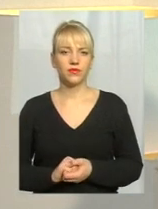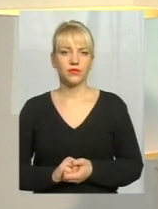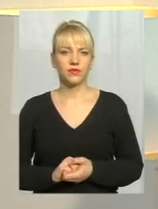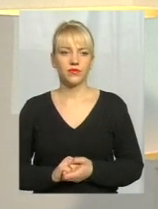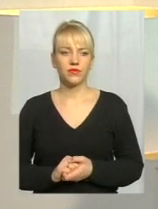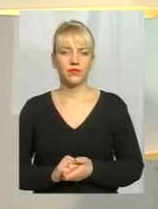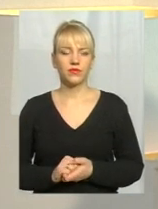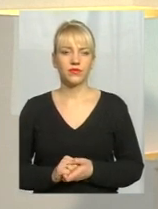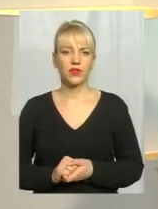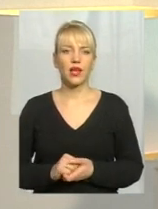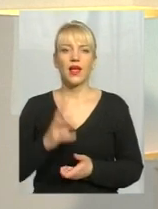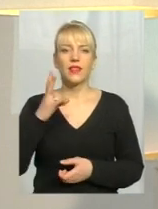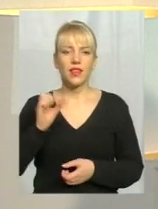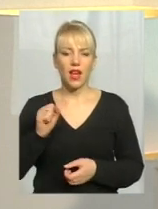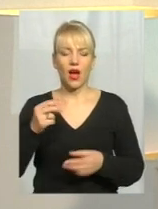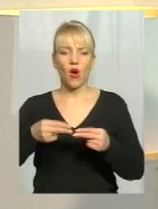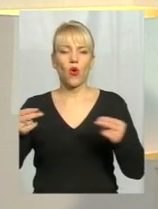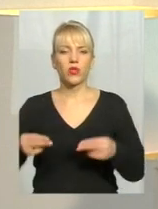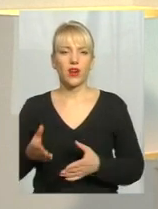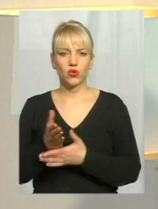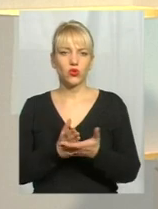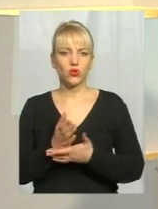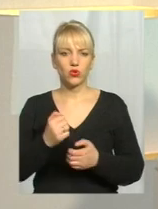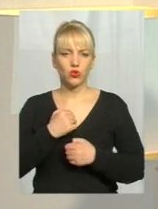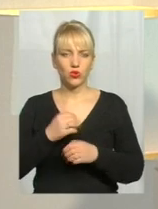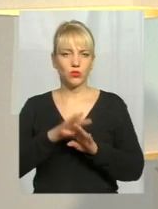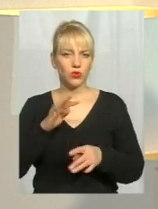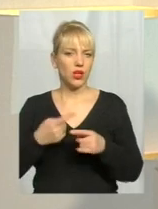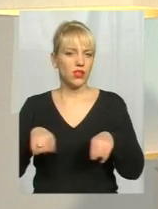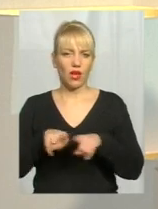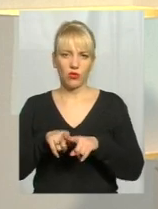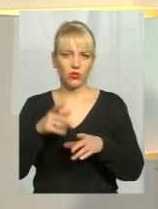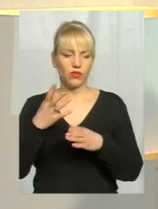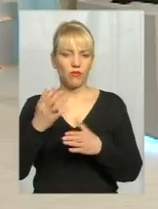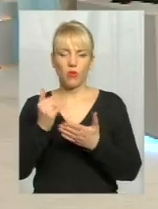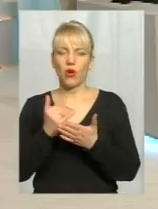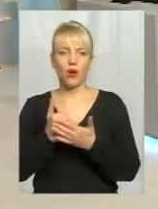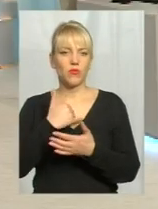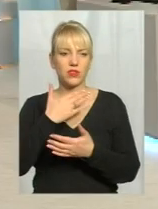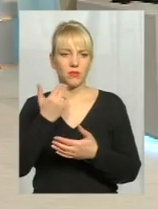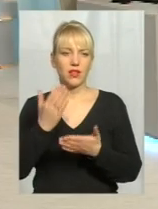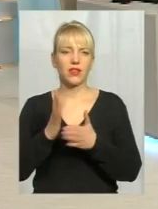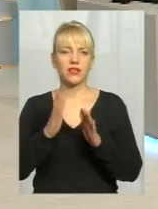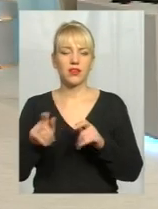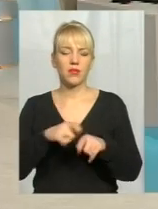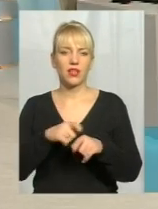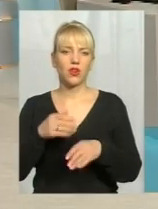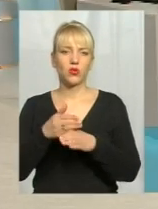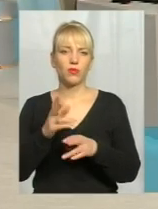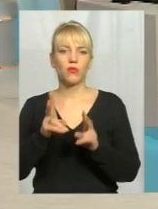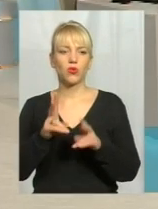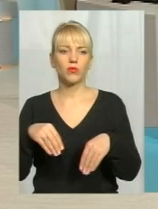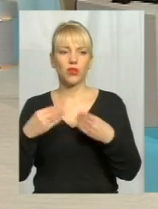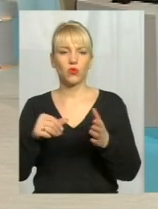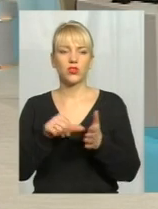Ну, на контрактну службу в програмі, мабуть, такого немає. Є тільки матеріальна допомога, яка надається